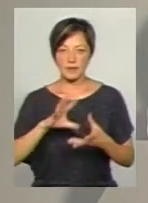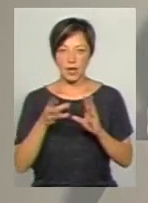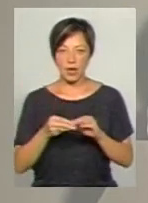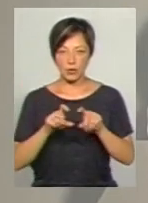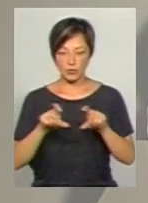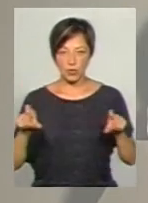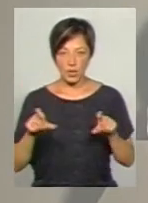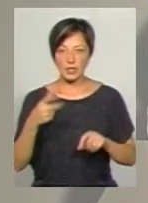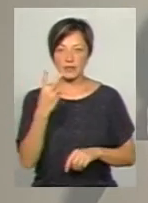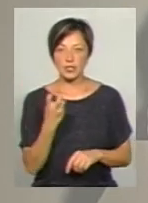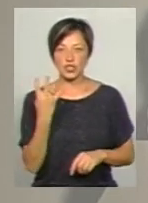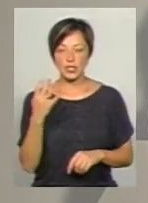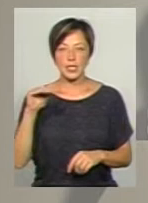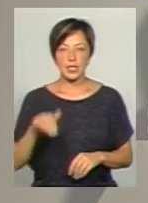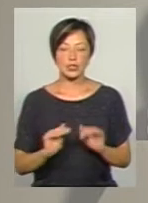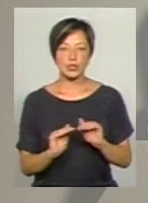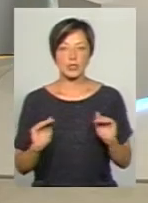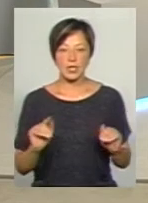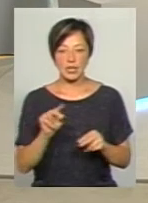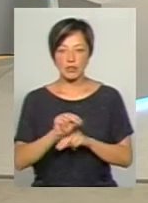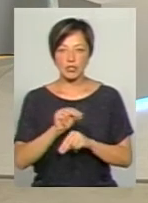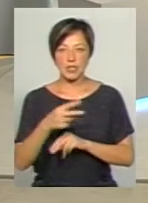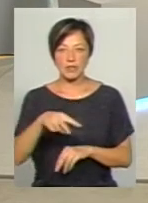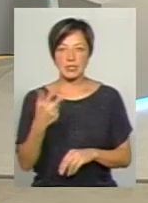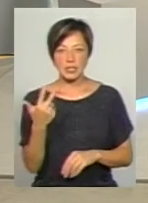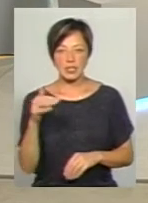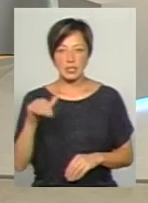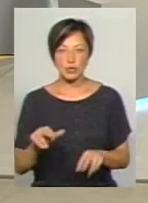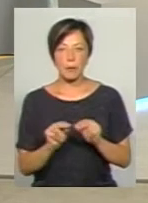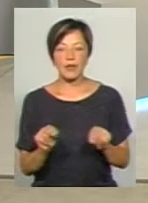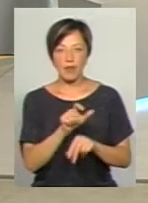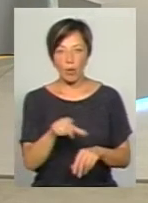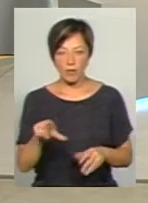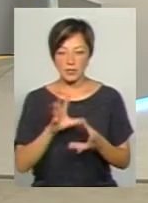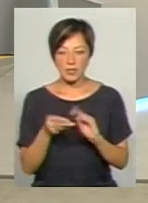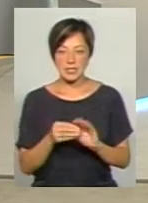школах 204 тисячі учнів, їх навчали 23 тисячі педагогів,